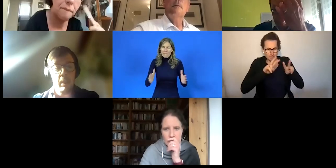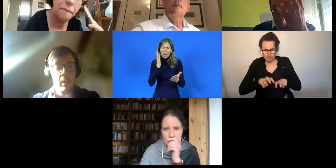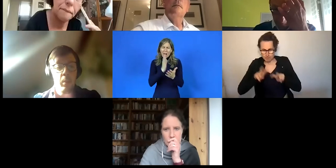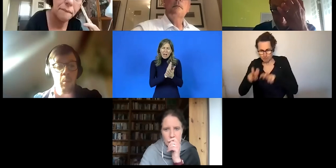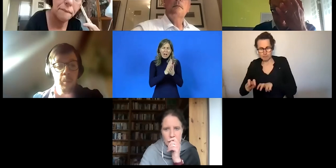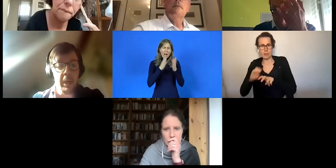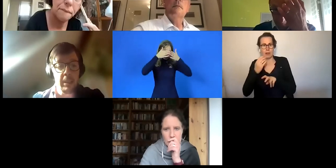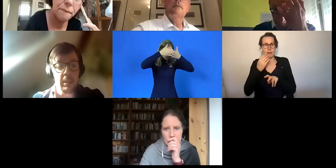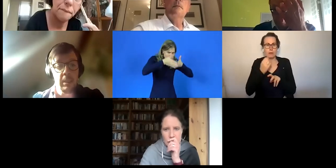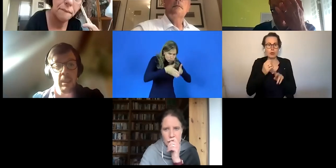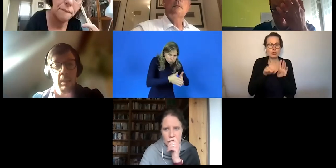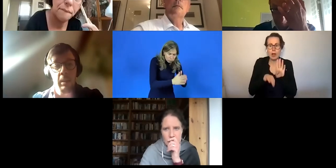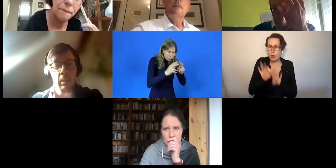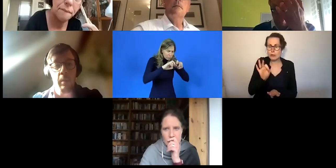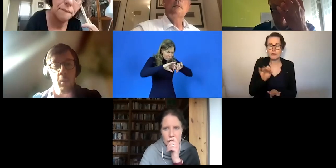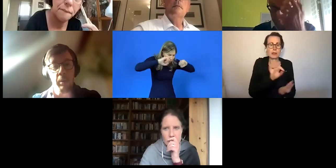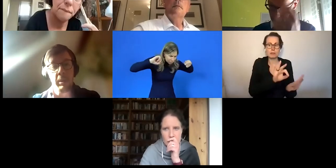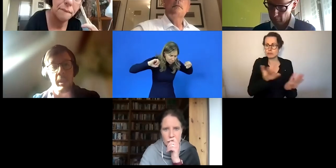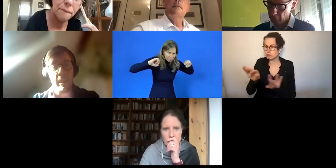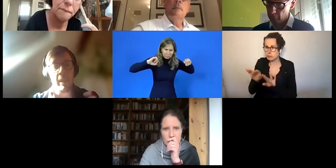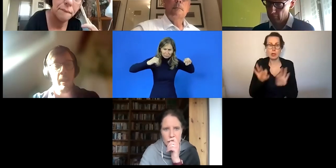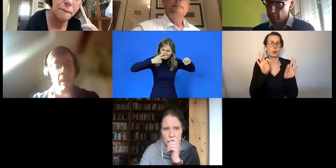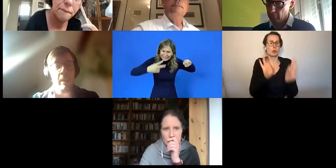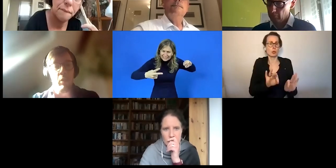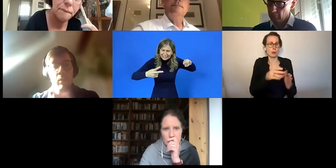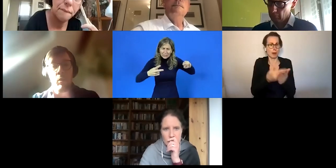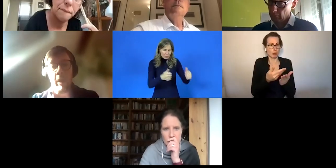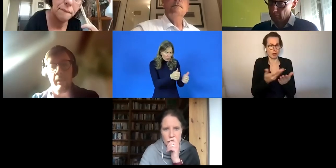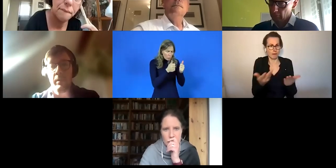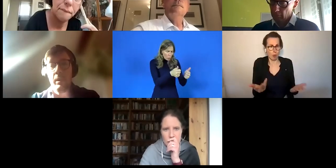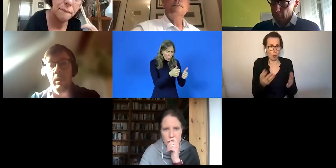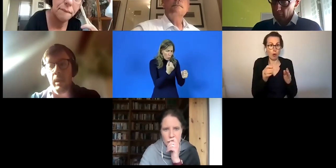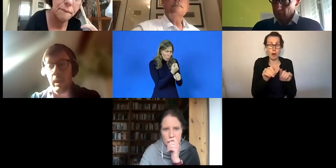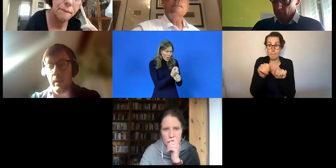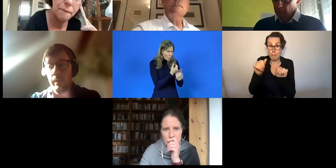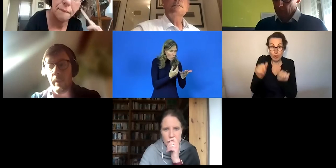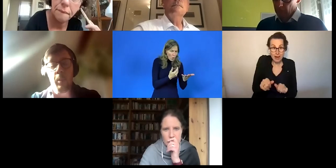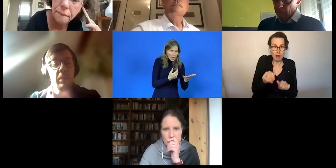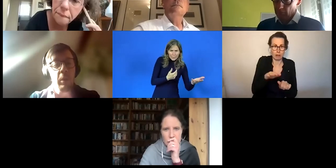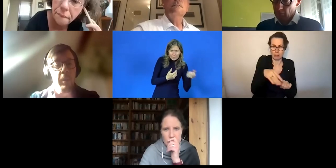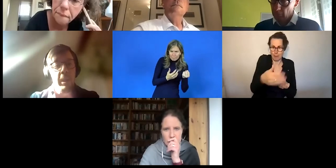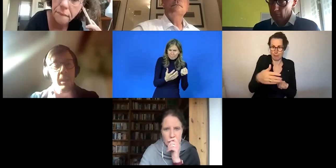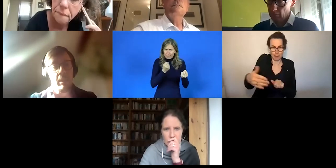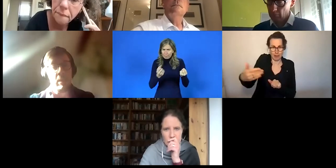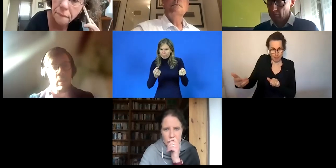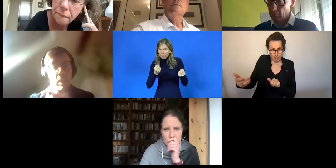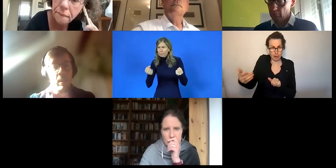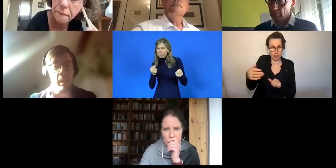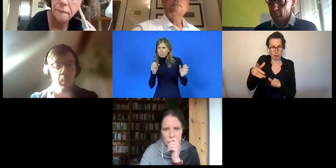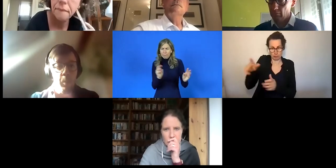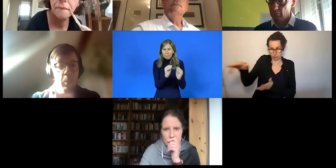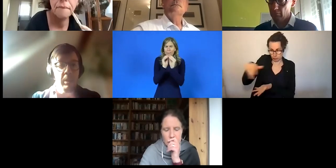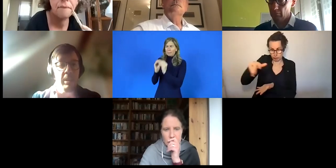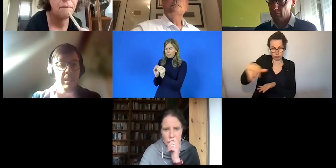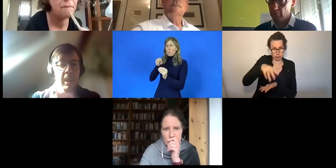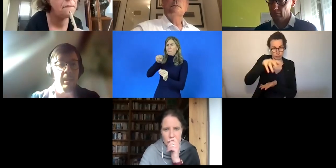Behindertenstrategie angedacht ist. Wir wollen vor allem gute Modelle und gute Beispiele vorstellen können